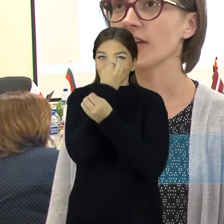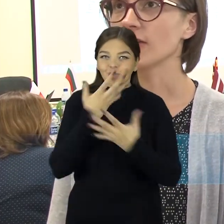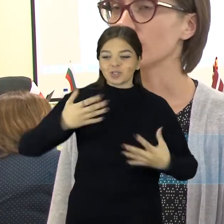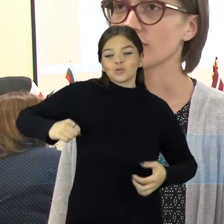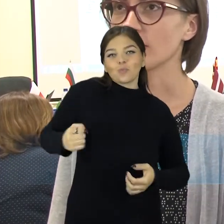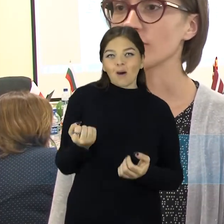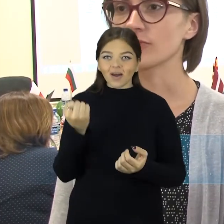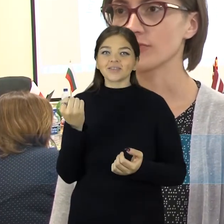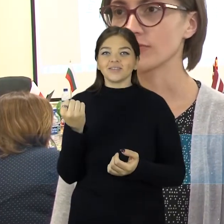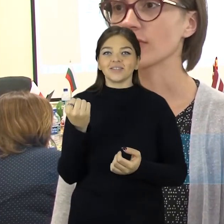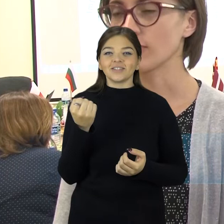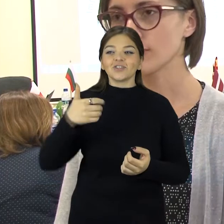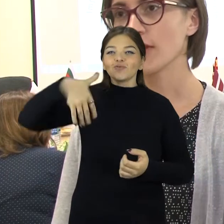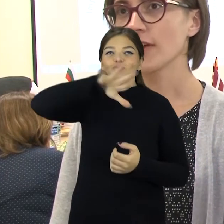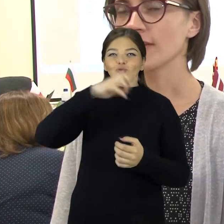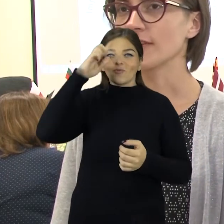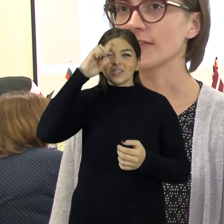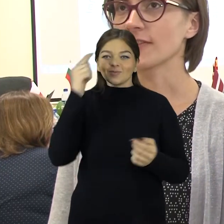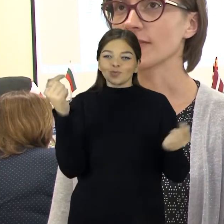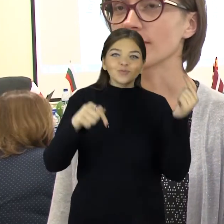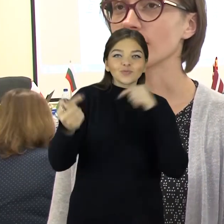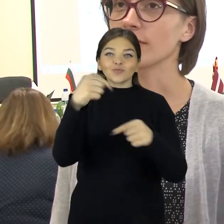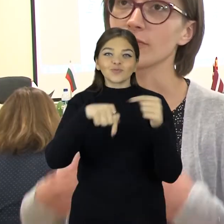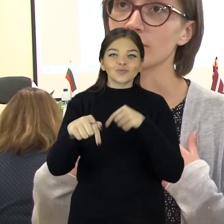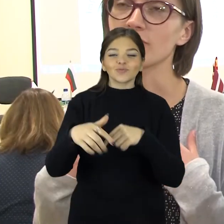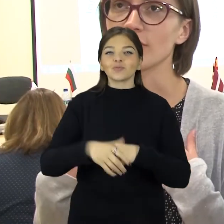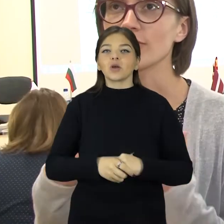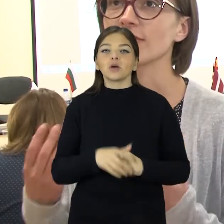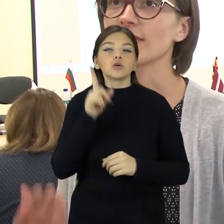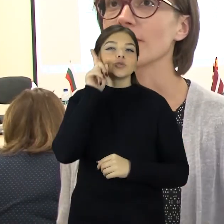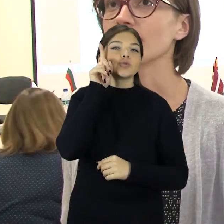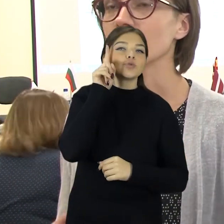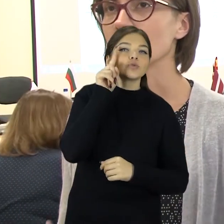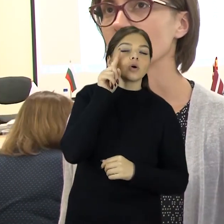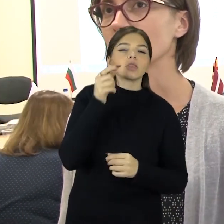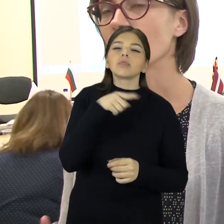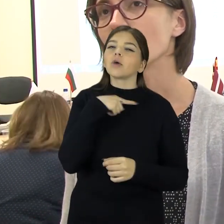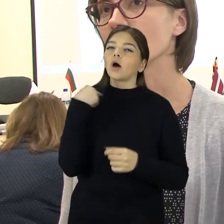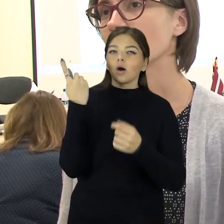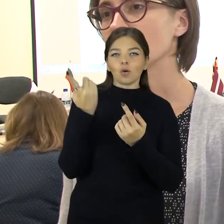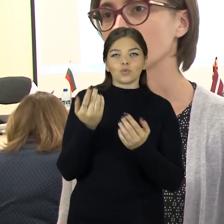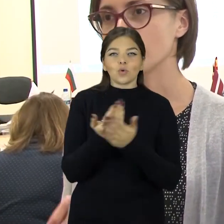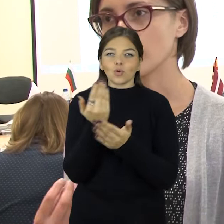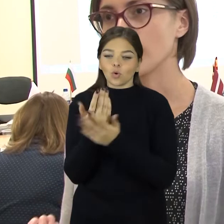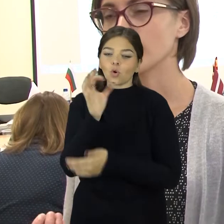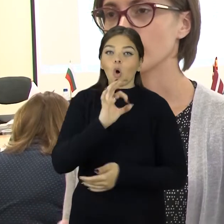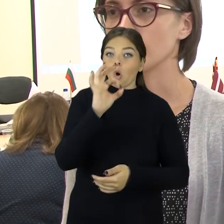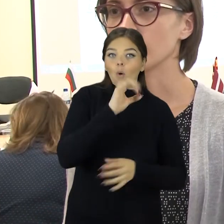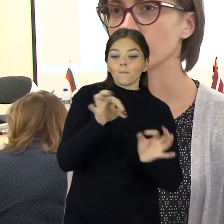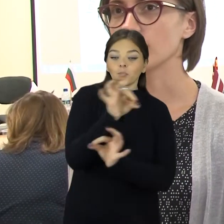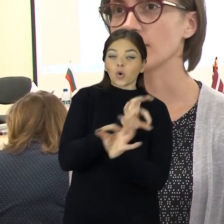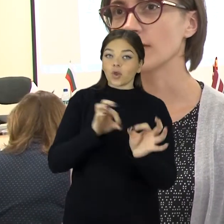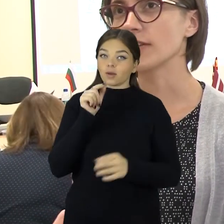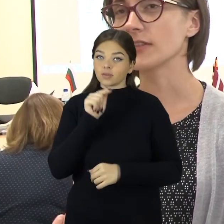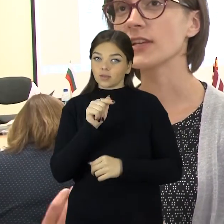iš visu šo šaļu ir sužinoti labai daug apie projektu,